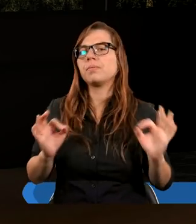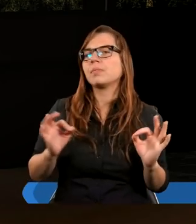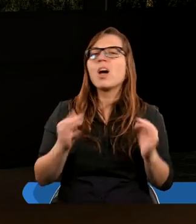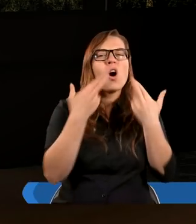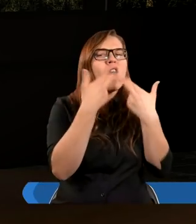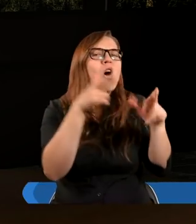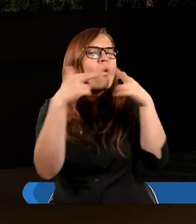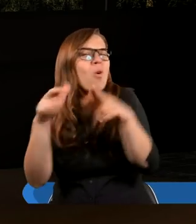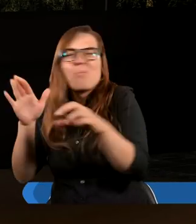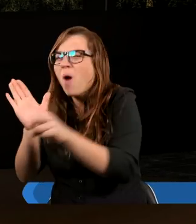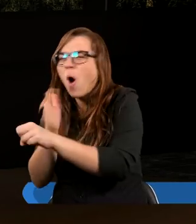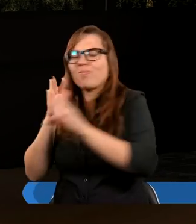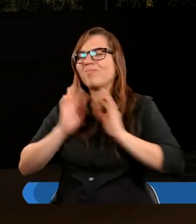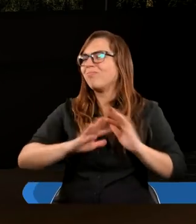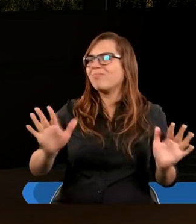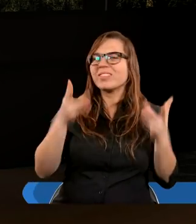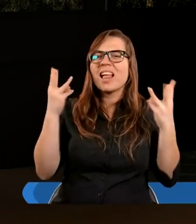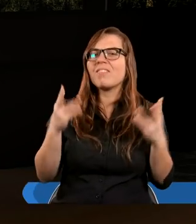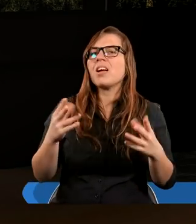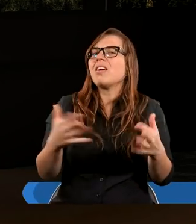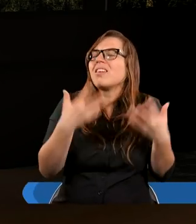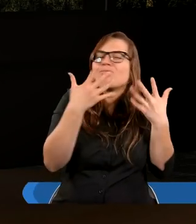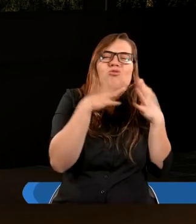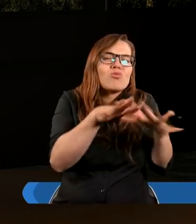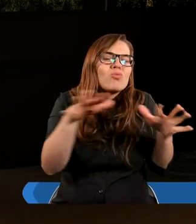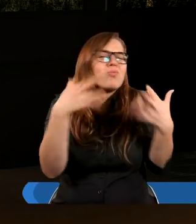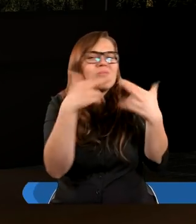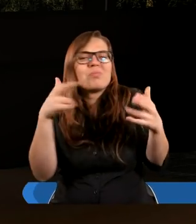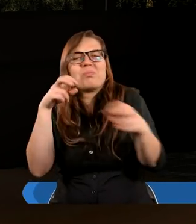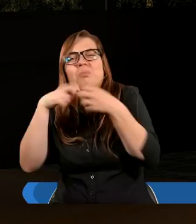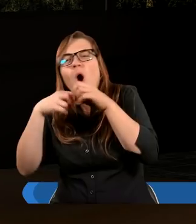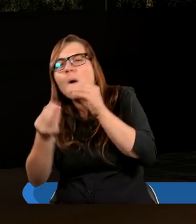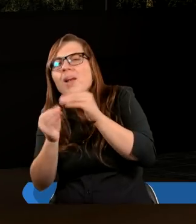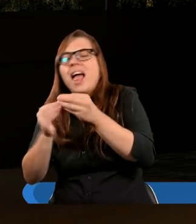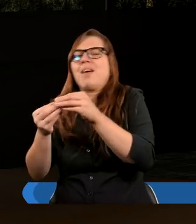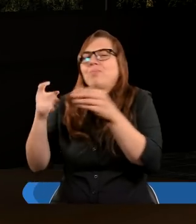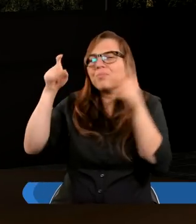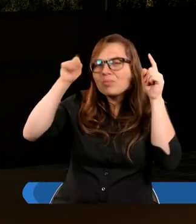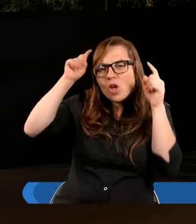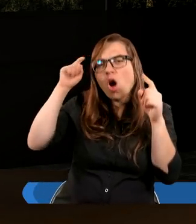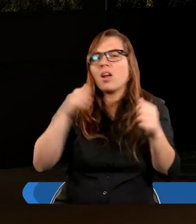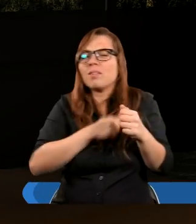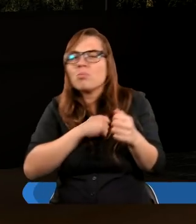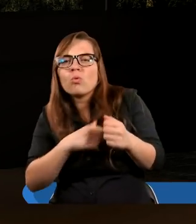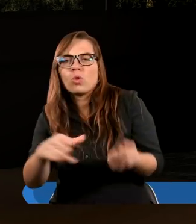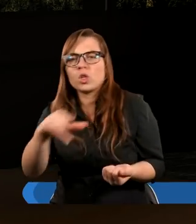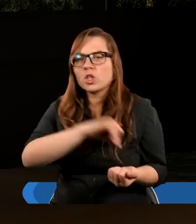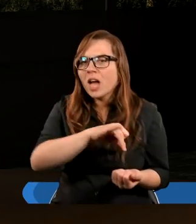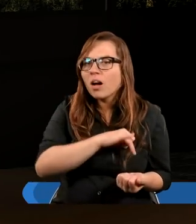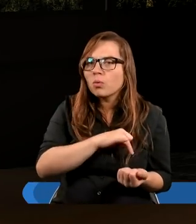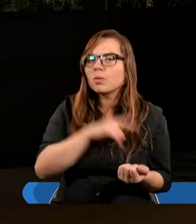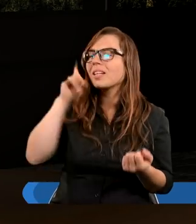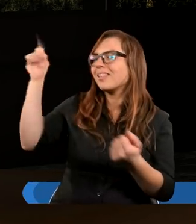różnorodności, mimo tak wielu naszych różnych problemów, trosk i grzechów.